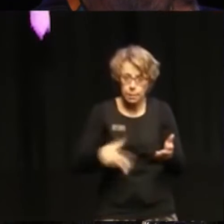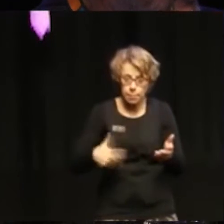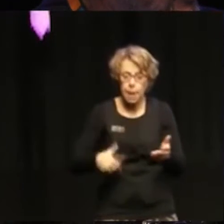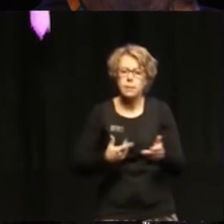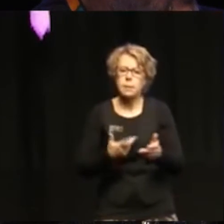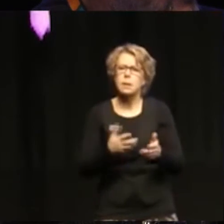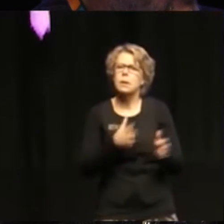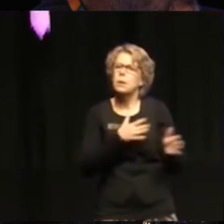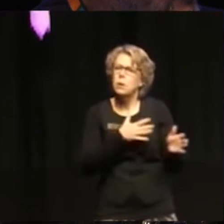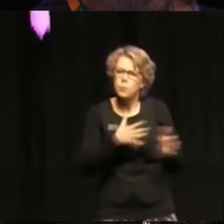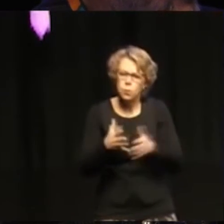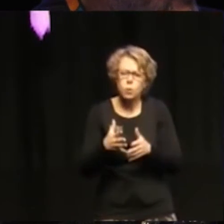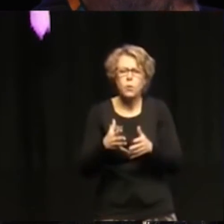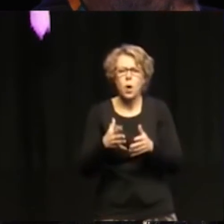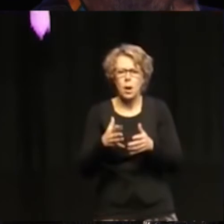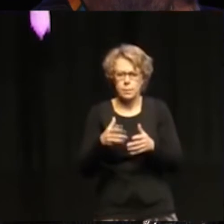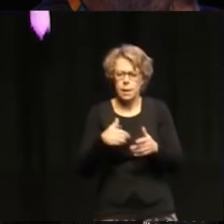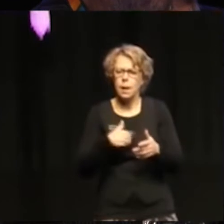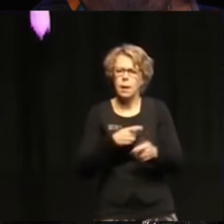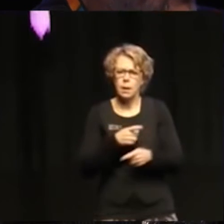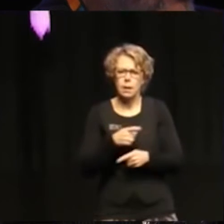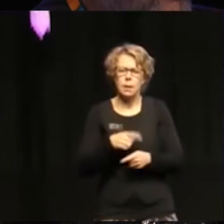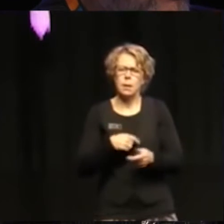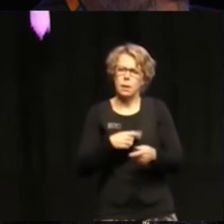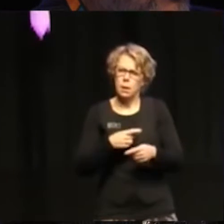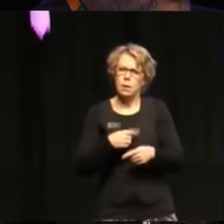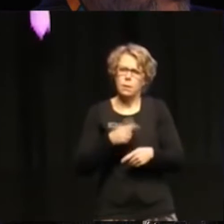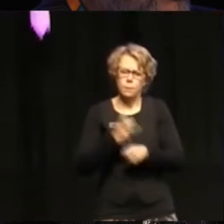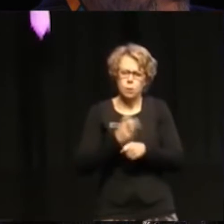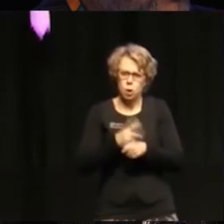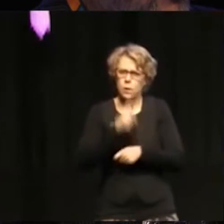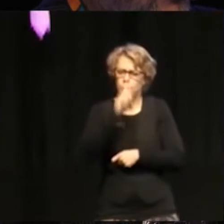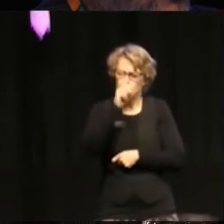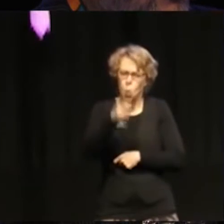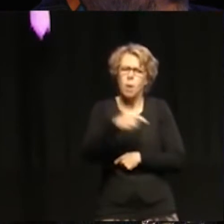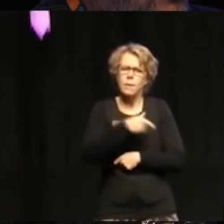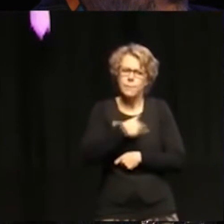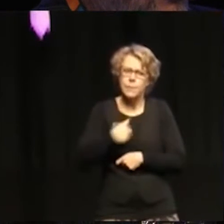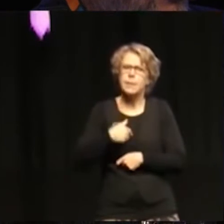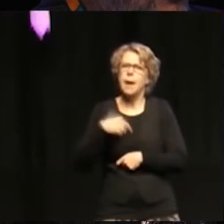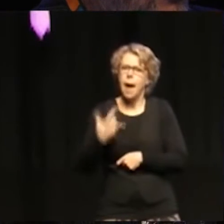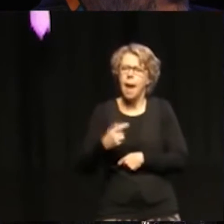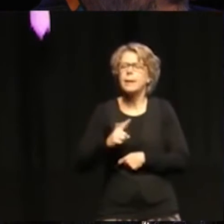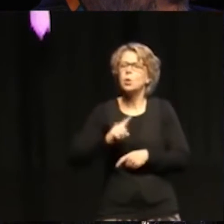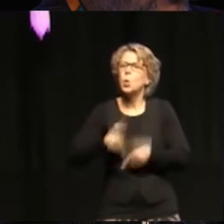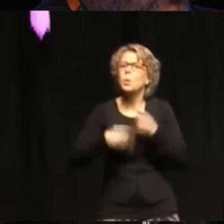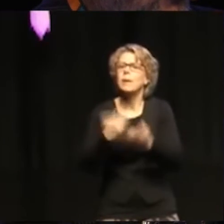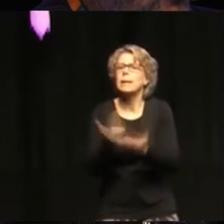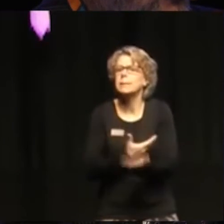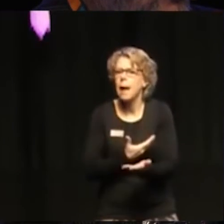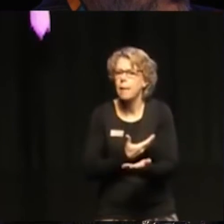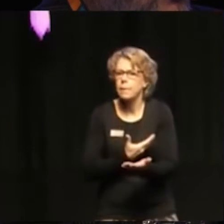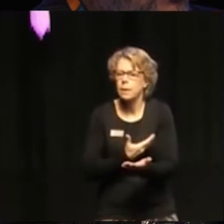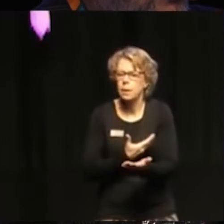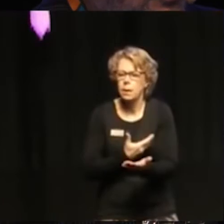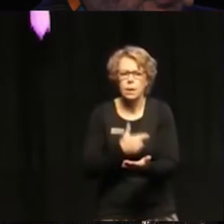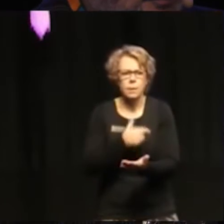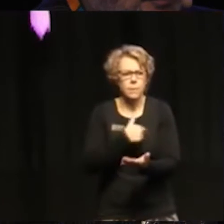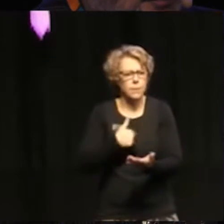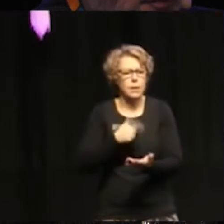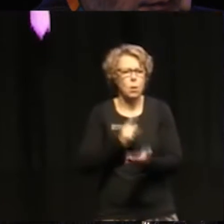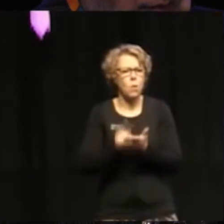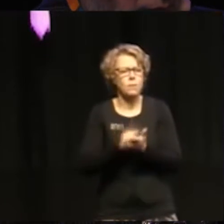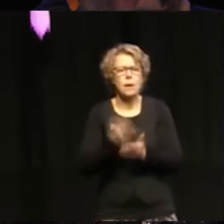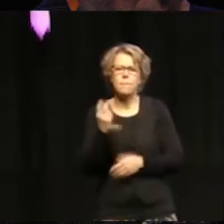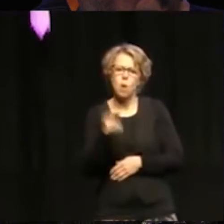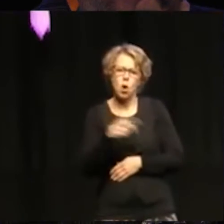still kind of grappling with the fact that all of a sudden Denmark has become a developing country. Because we are used to think of